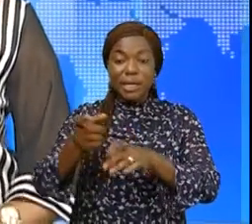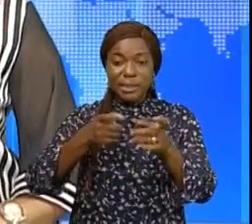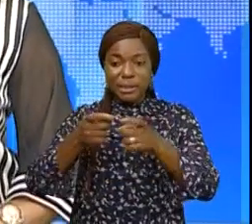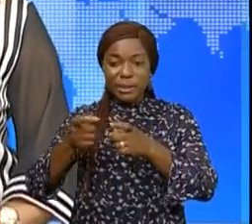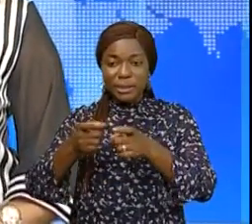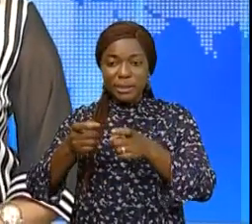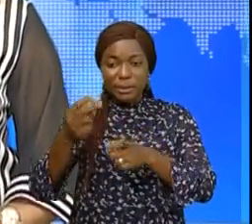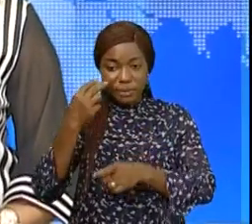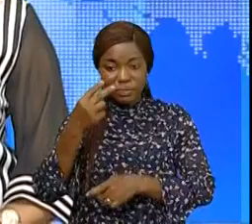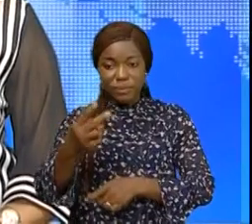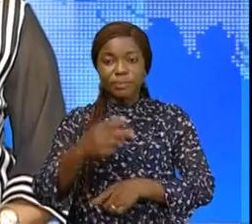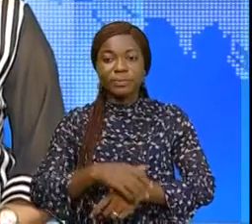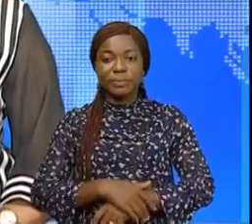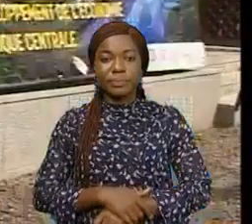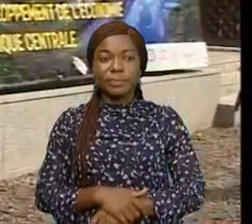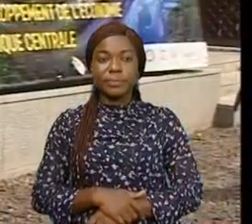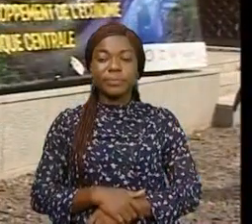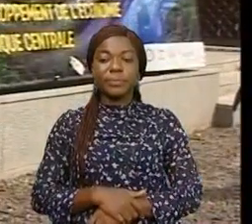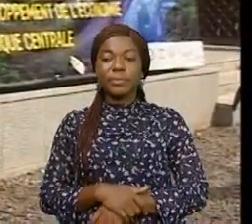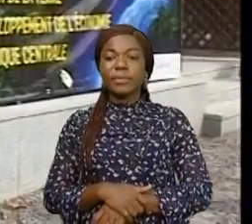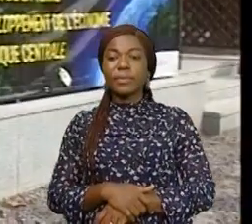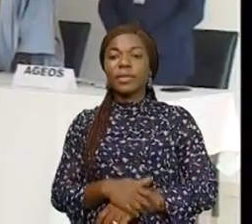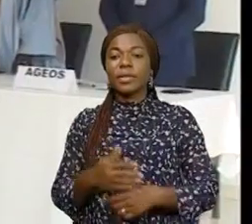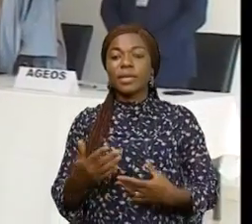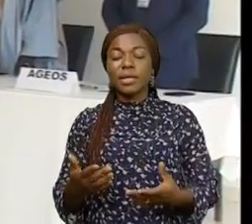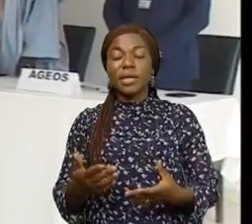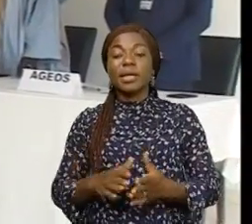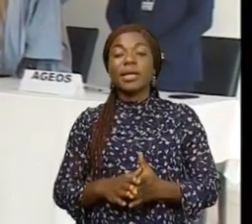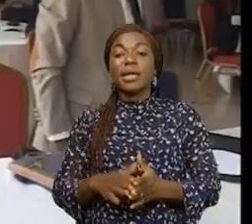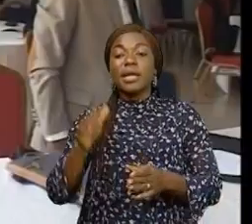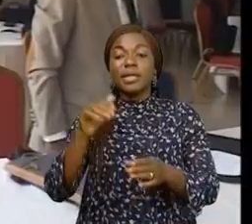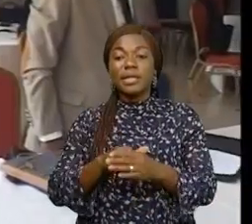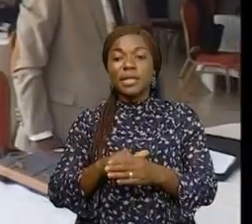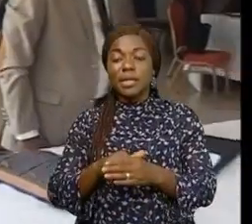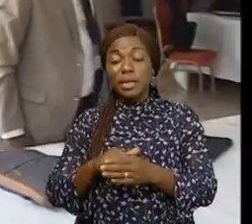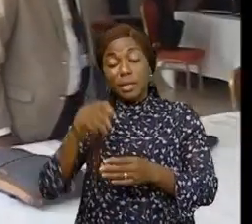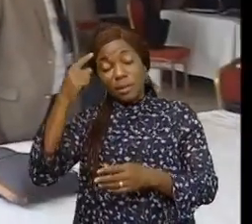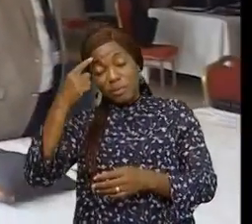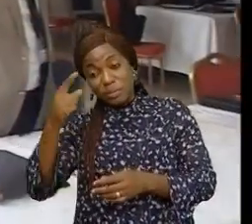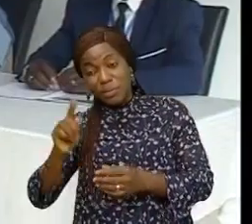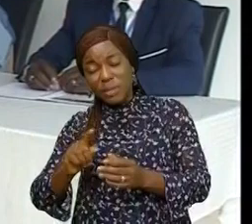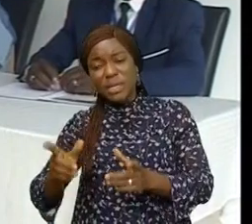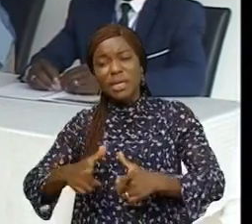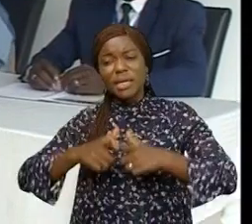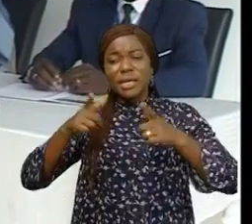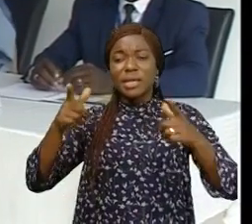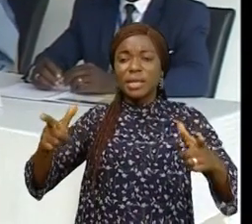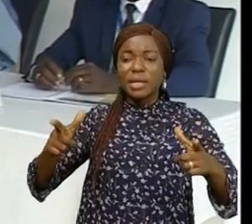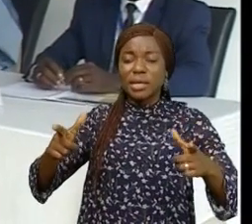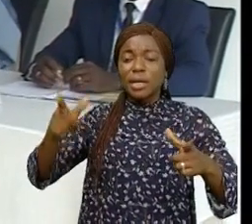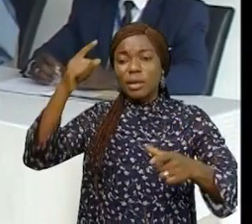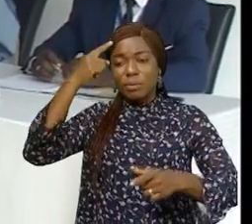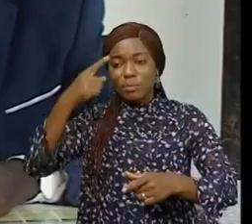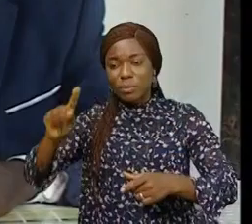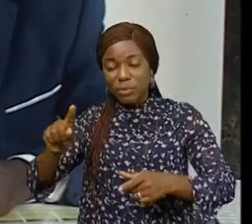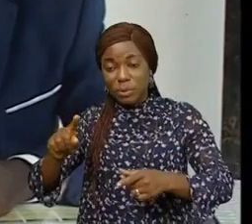l'OCA. La centrale régorge en son sein des ressources naturelles immenses susceptibles d'assurer son